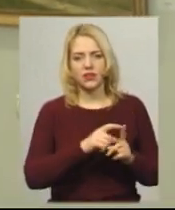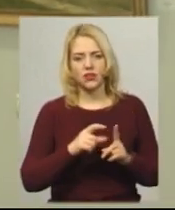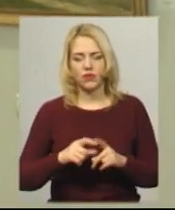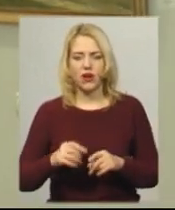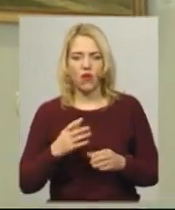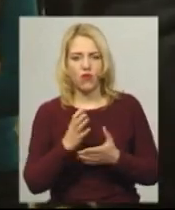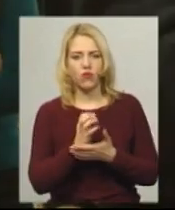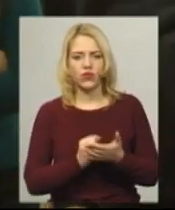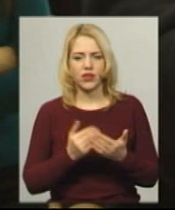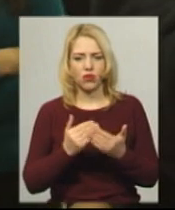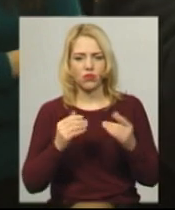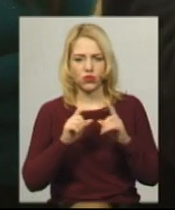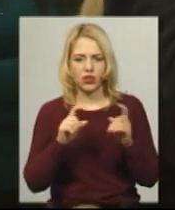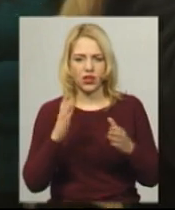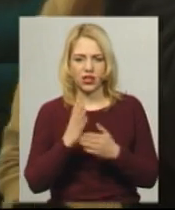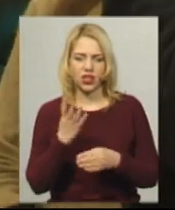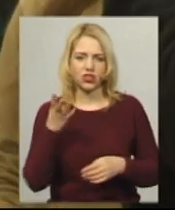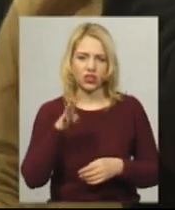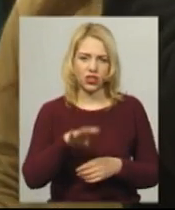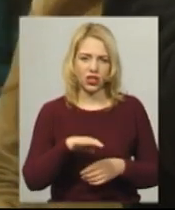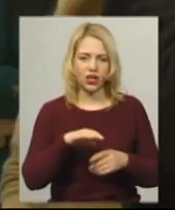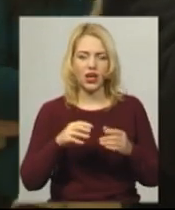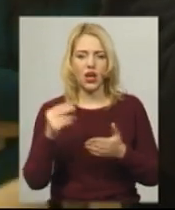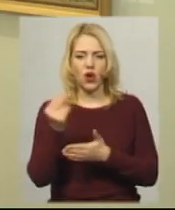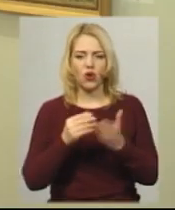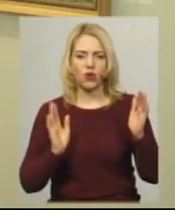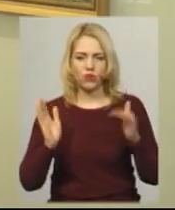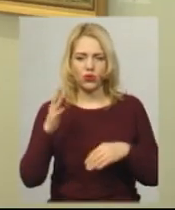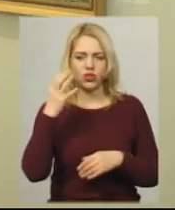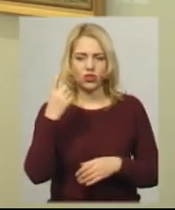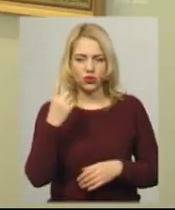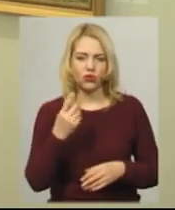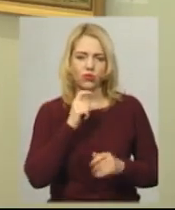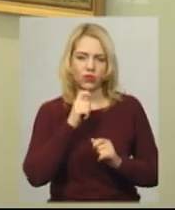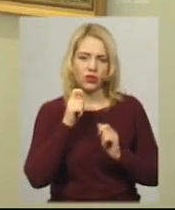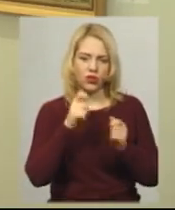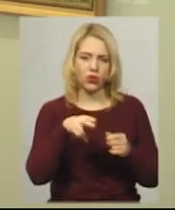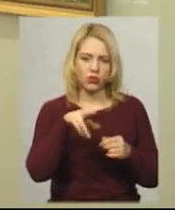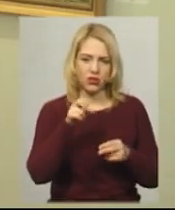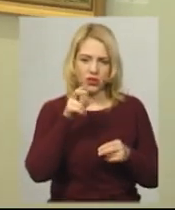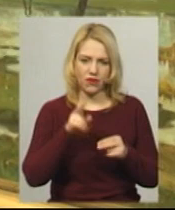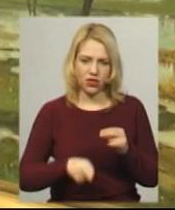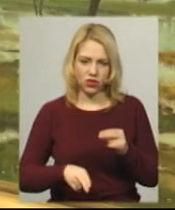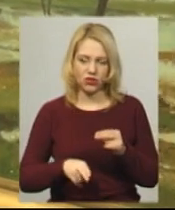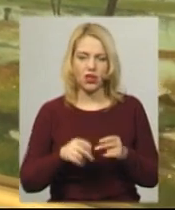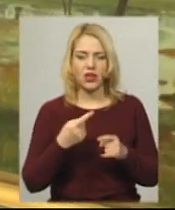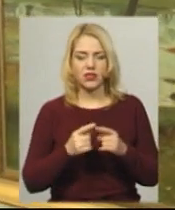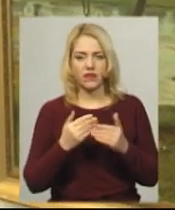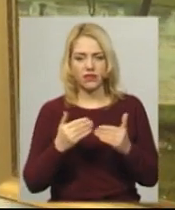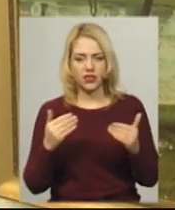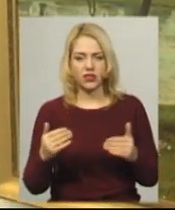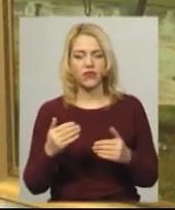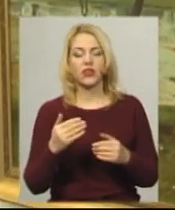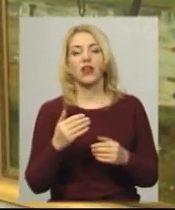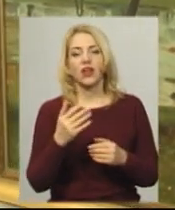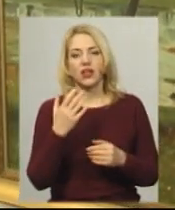фондах музею є чотири роботи Віктора Севця. Ще одну подарує музею по завершенні виставки його син – художник Ігор Севець. У музеї вже є